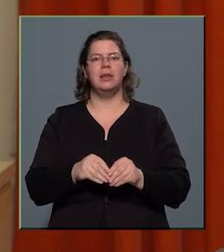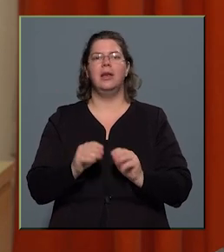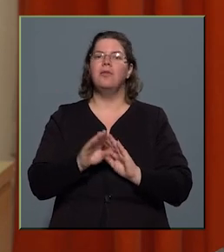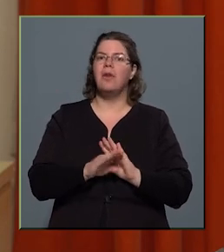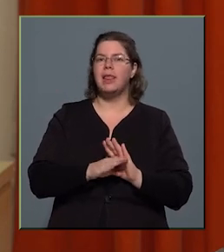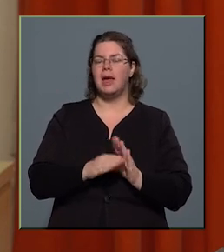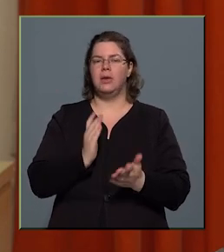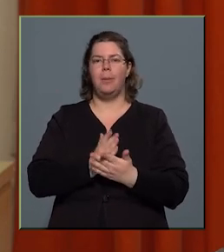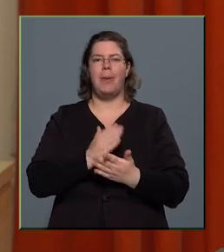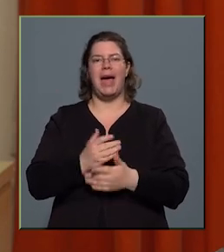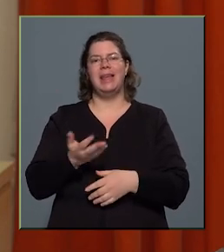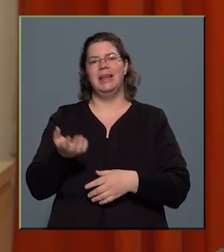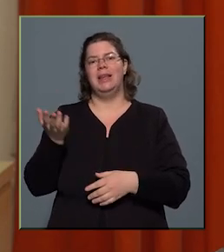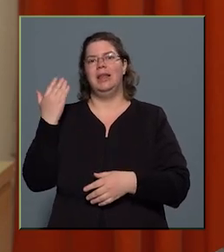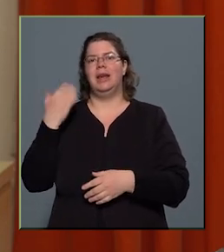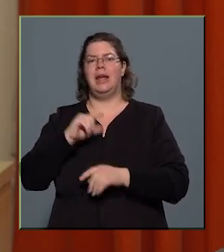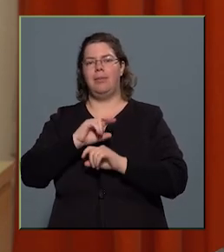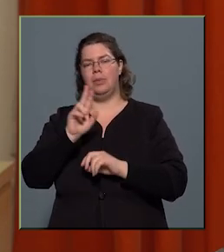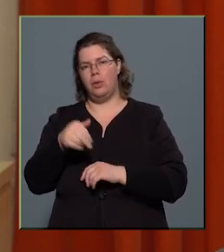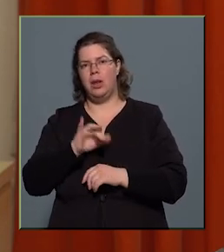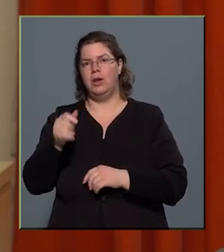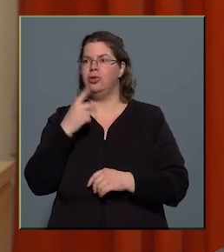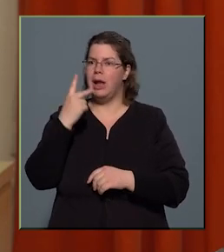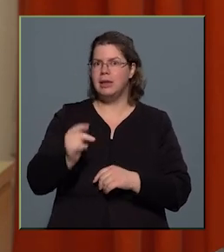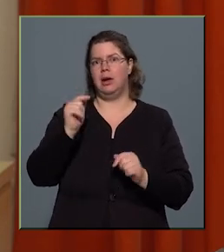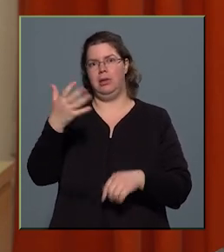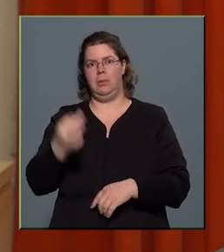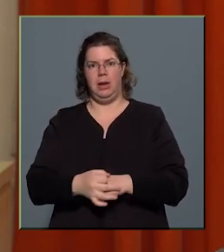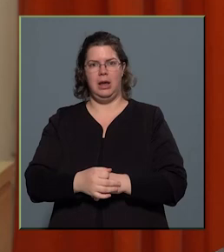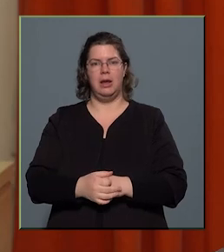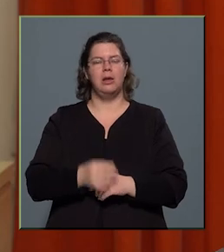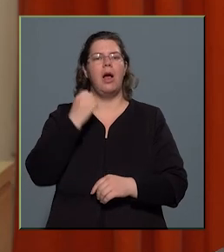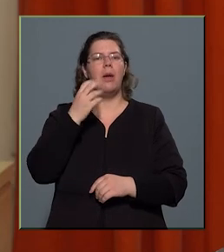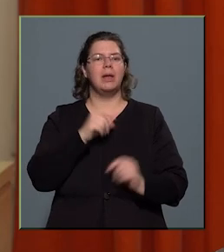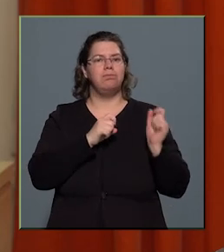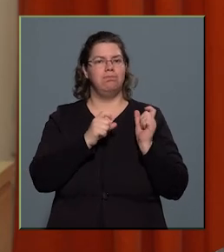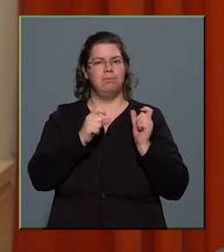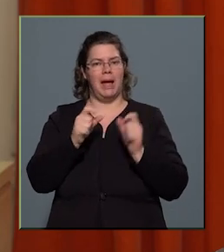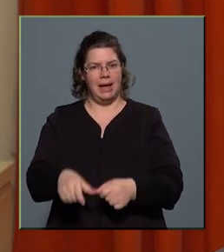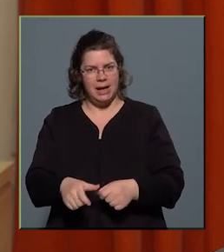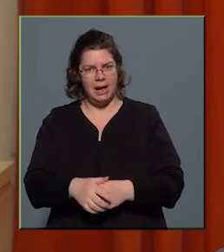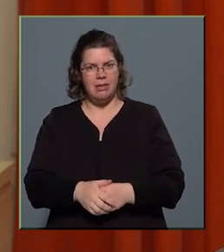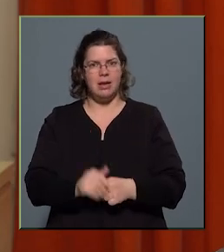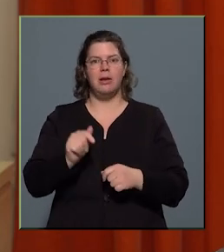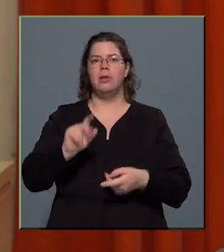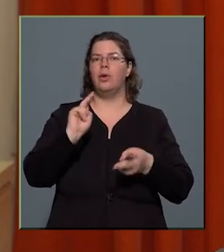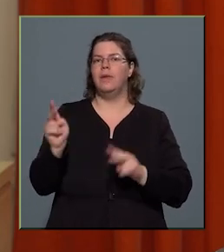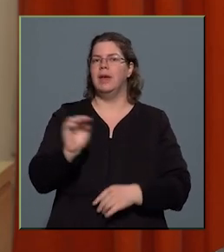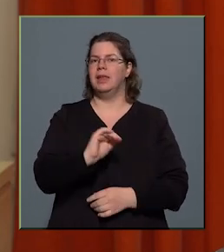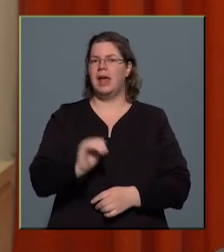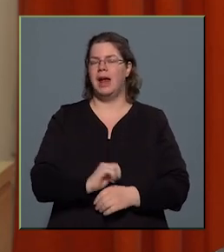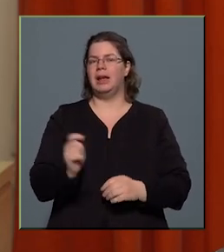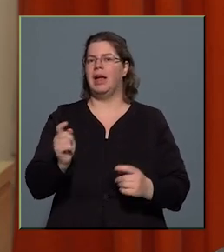már régebbről, és ők látják azt a pillanatot, amikor megérkezett az, hogy a gyereknek az